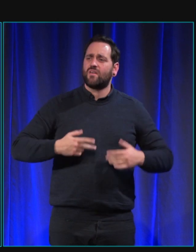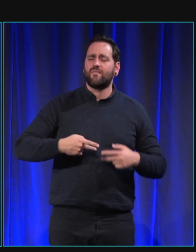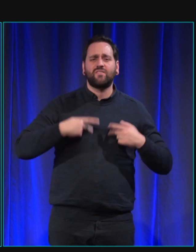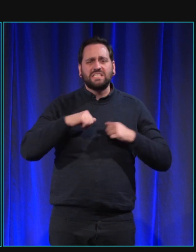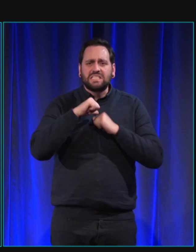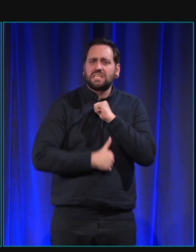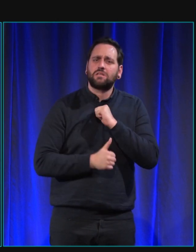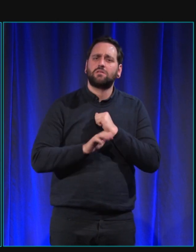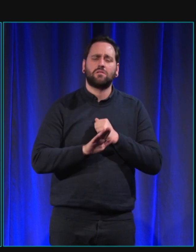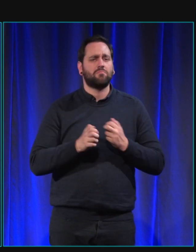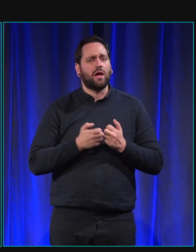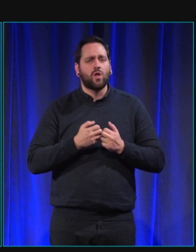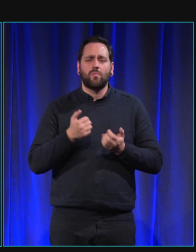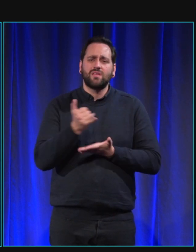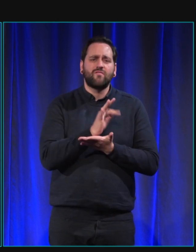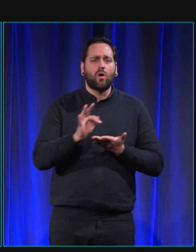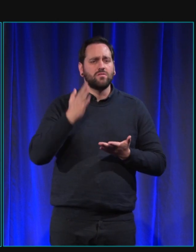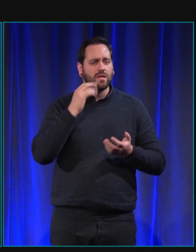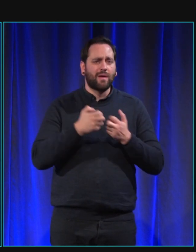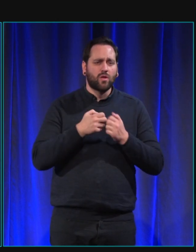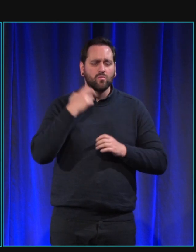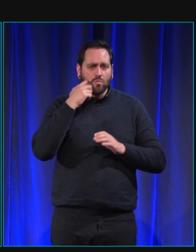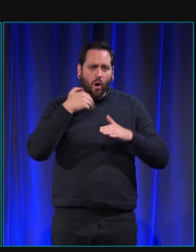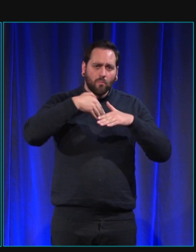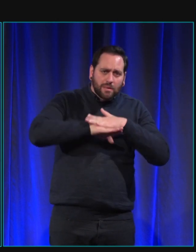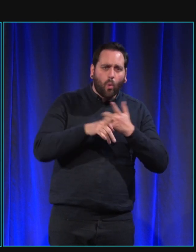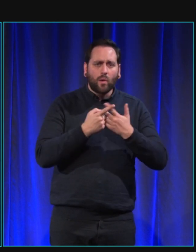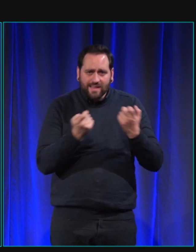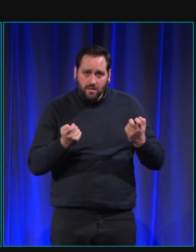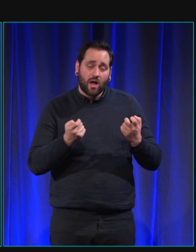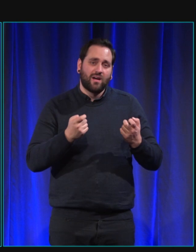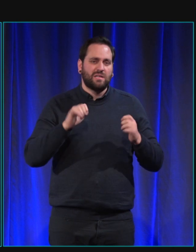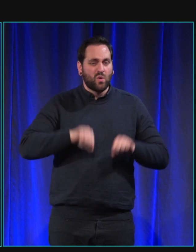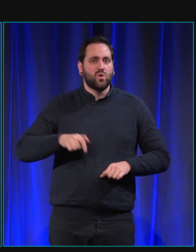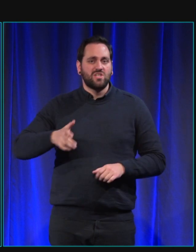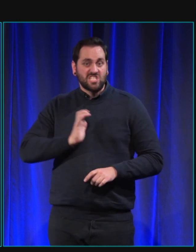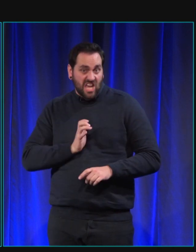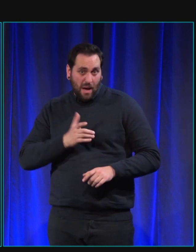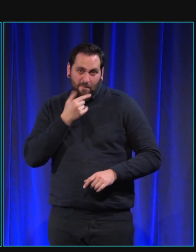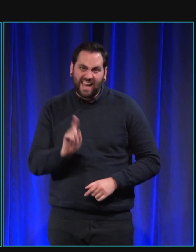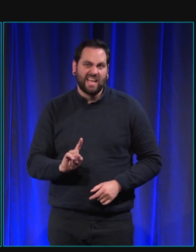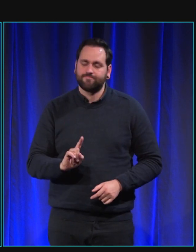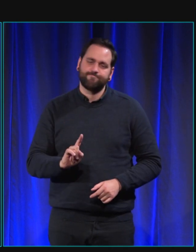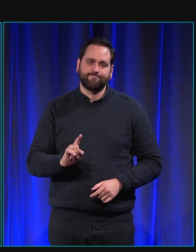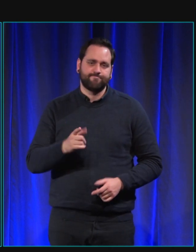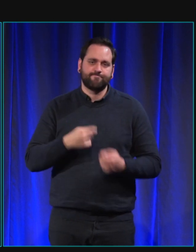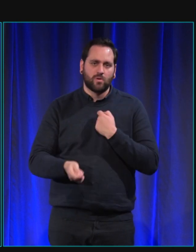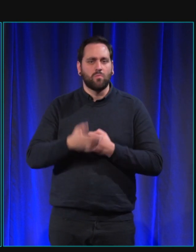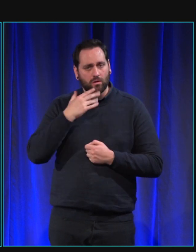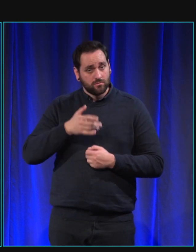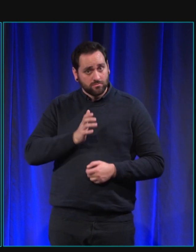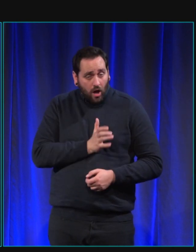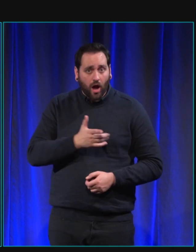certains chiens ne sont pas tout à fait à l'aise dans les transports, ils peuvent être un petit peu stressés donc il ne pas non plus, s'ils sont stressés après,